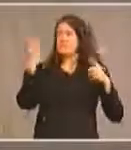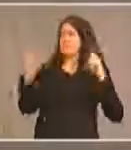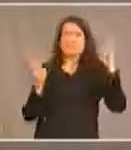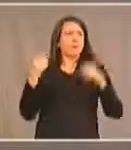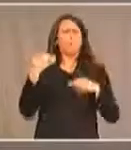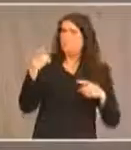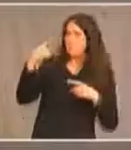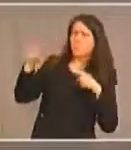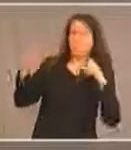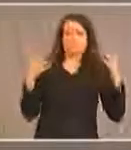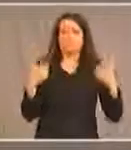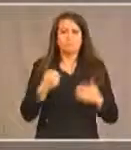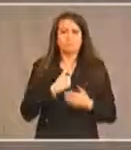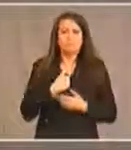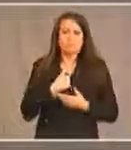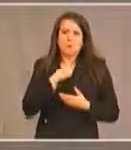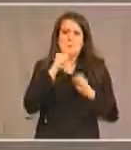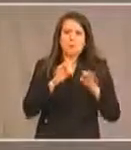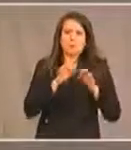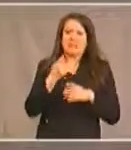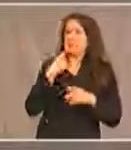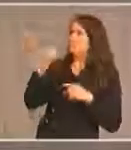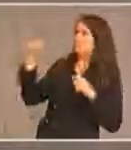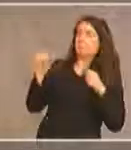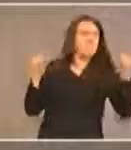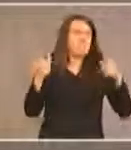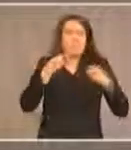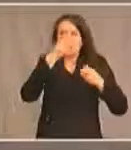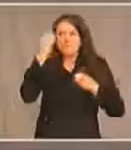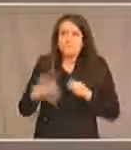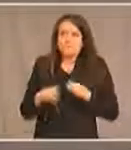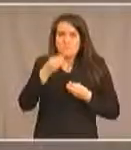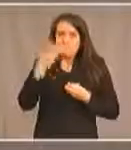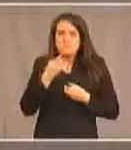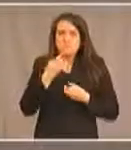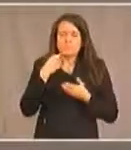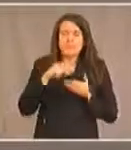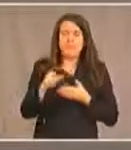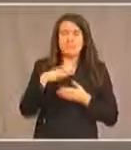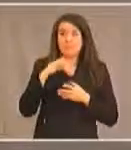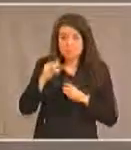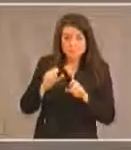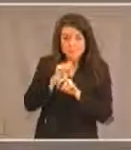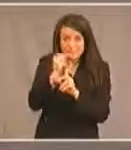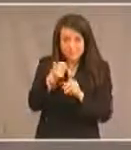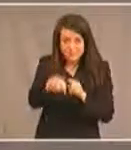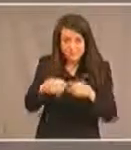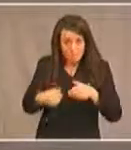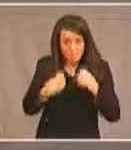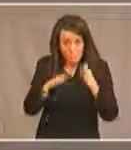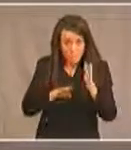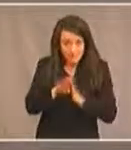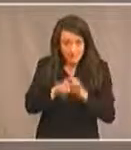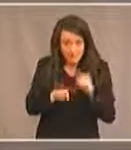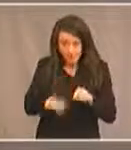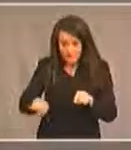moi peu m'importe qui paiera la facture mais si ça améliore la vie d'un